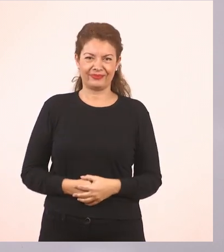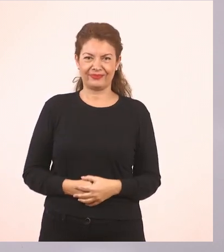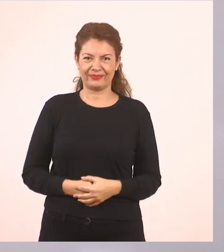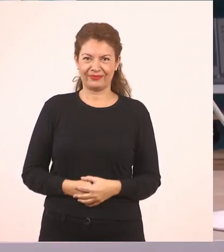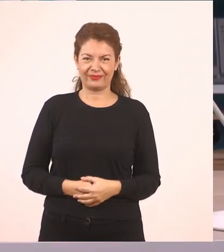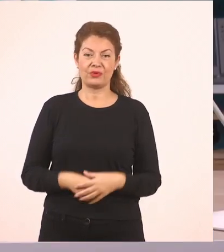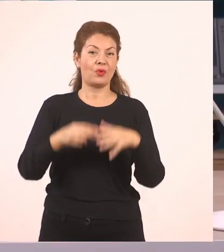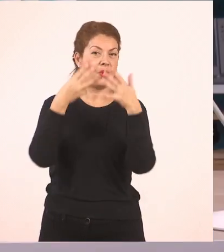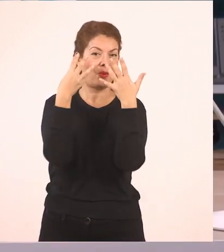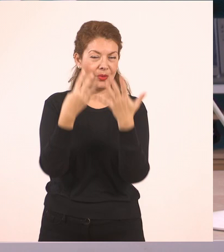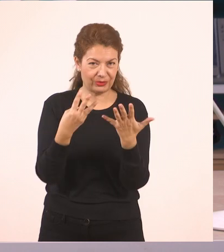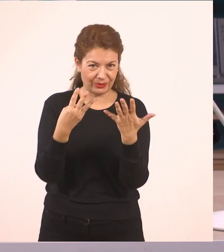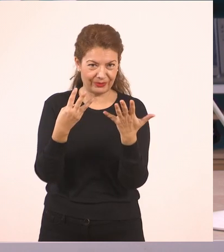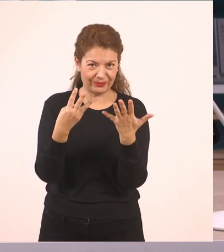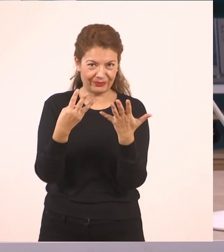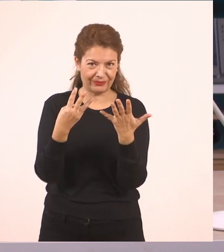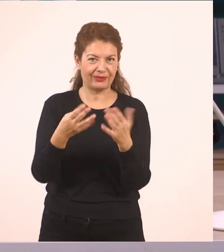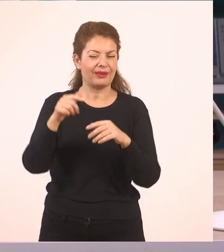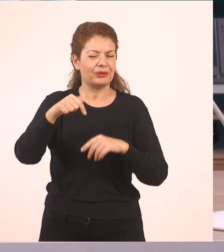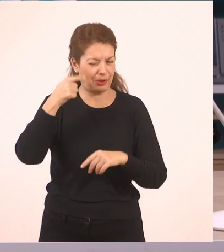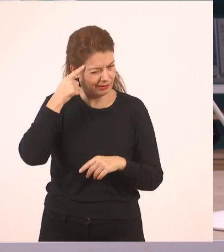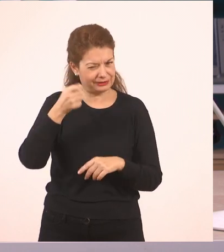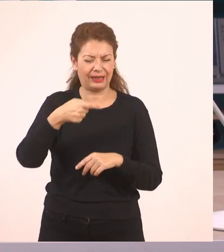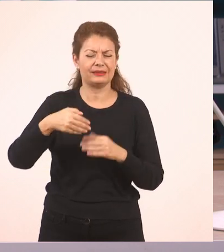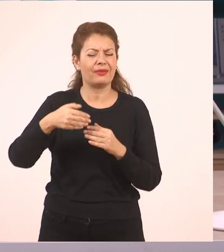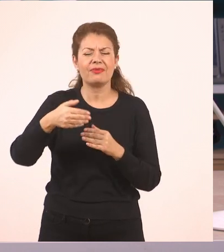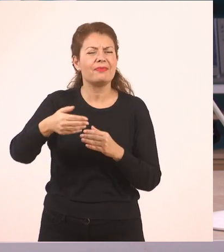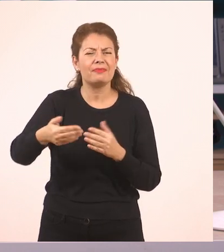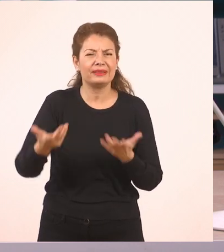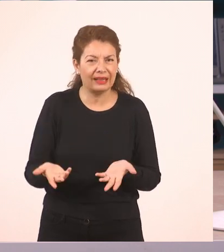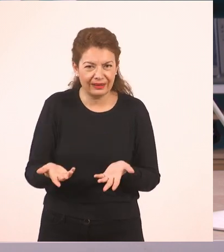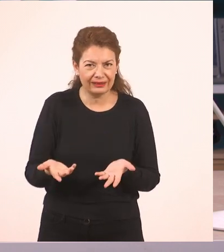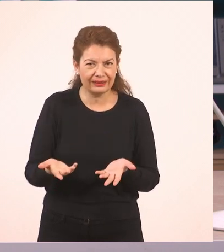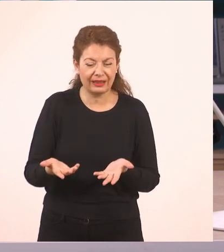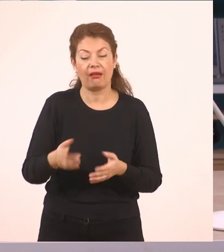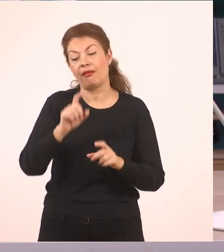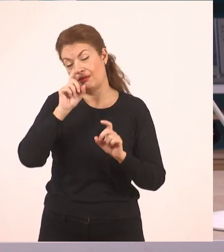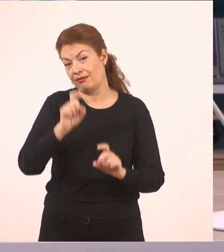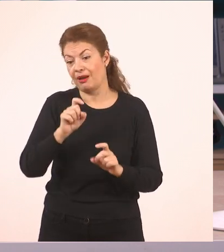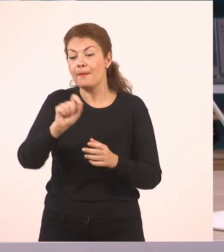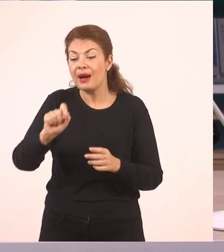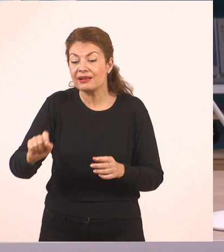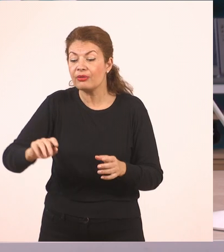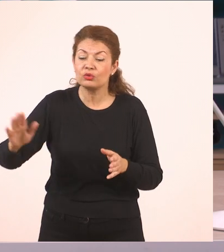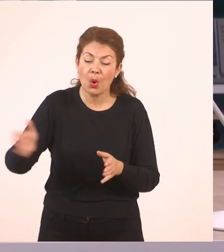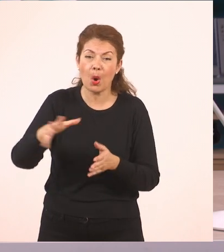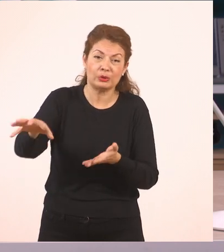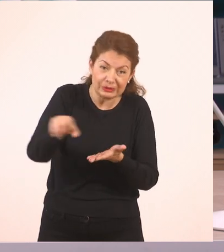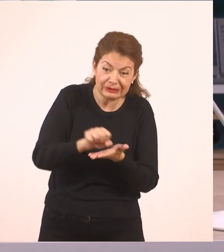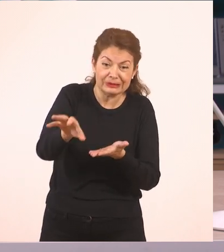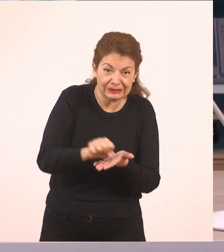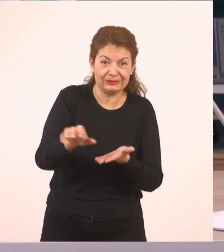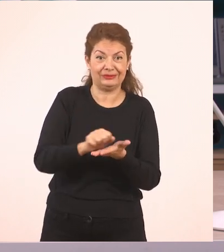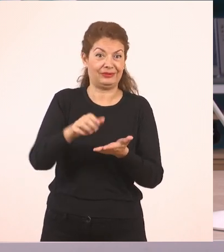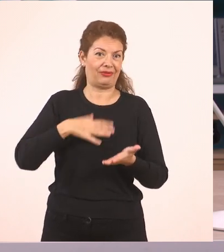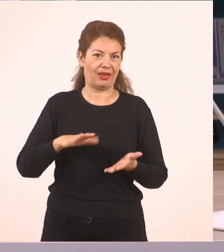8. Και νόμιζε υποψιάζεσαι ότι δεν θα ηρεμήσω αν δεν τα πιάσω όλα τα μαρκαδοράκια στα χέρια μου.